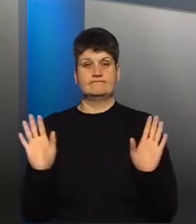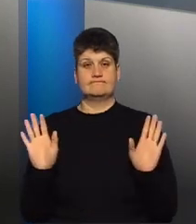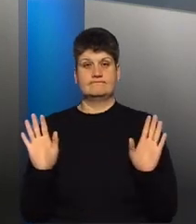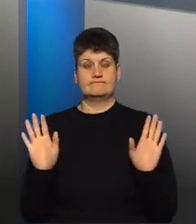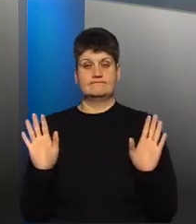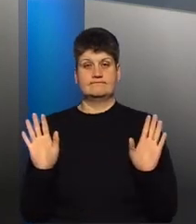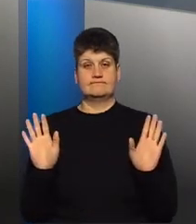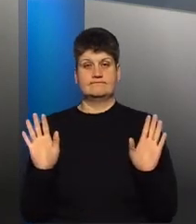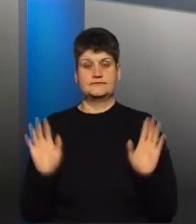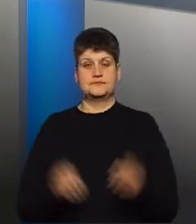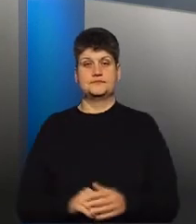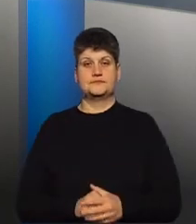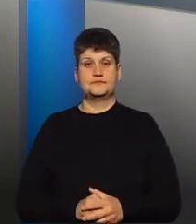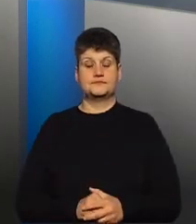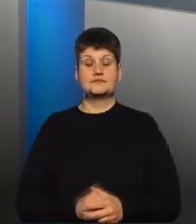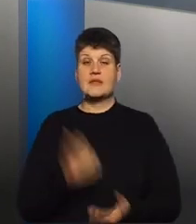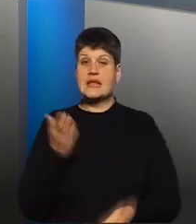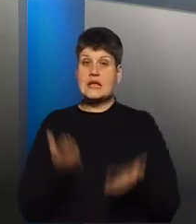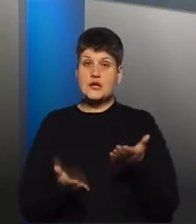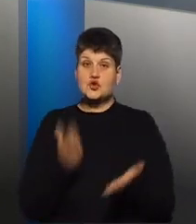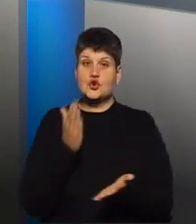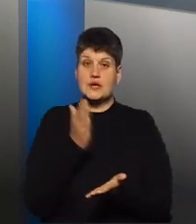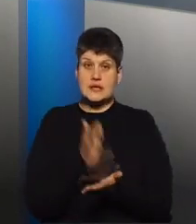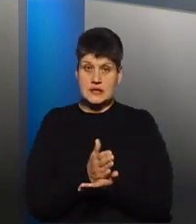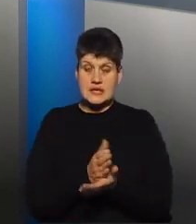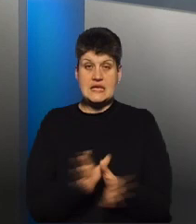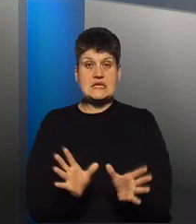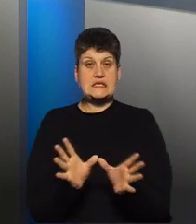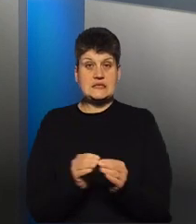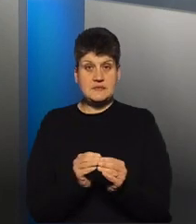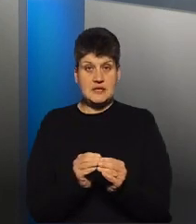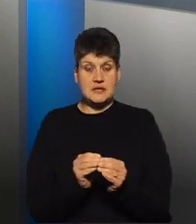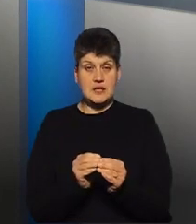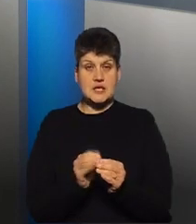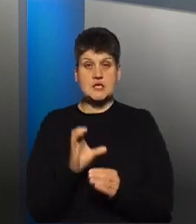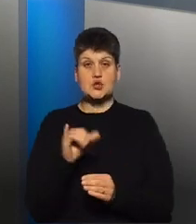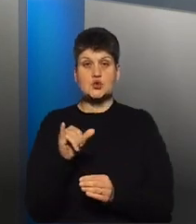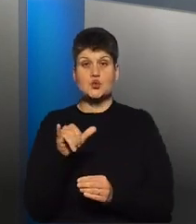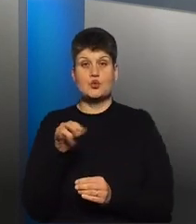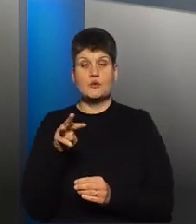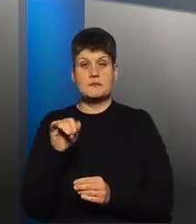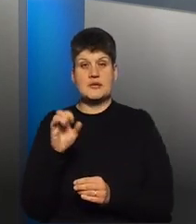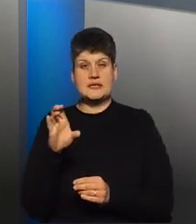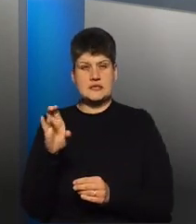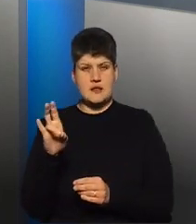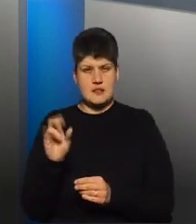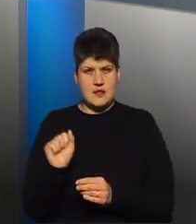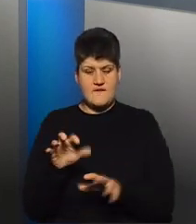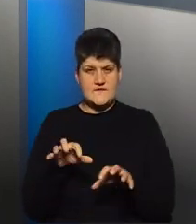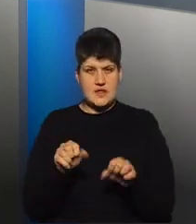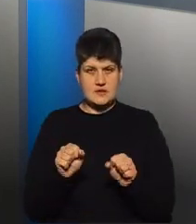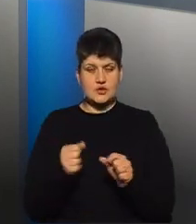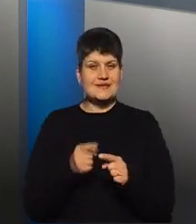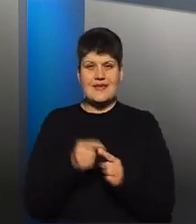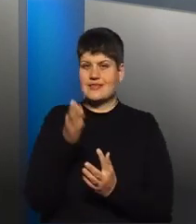цей податок. Якщо ж є спільна сумісна власність, а тут є деякі нюанси, якщо ця власність не поділення в